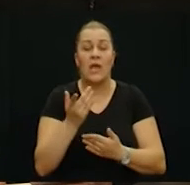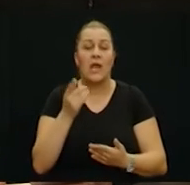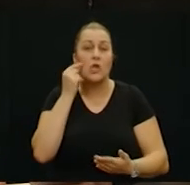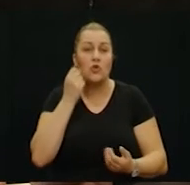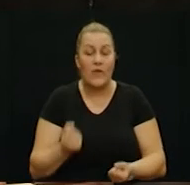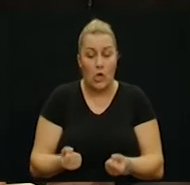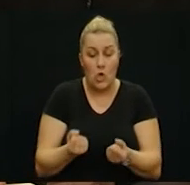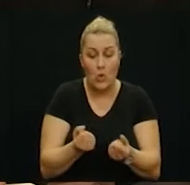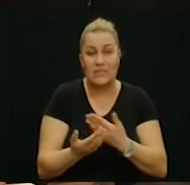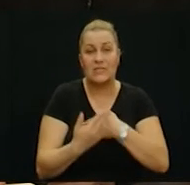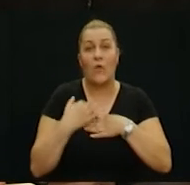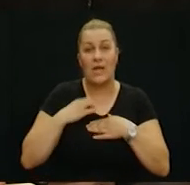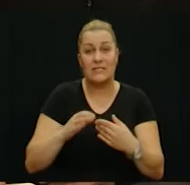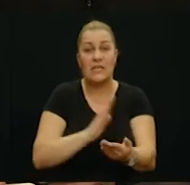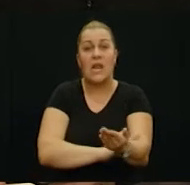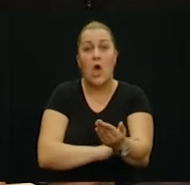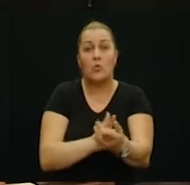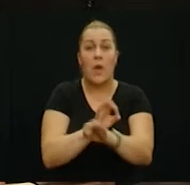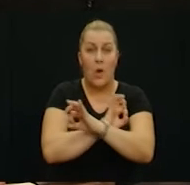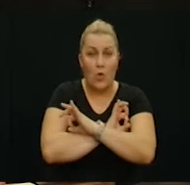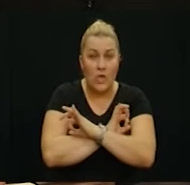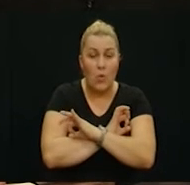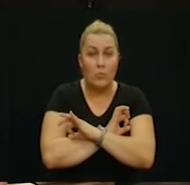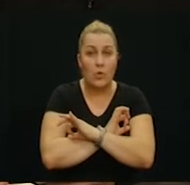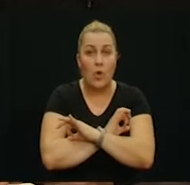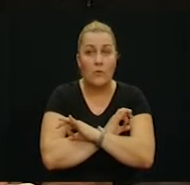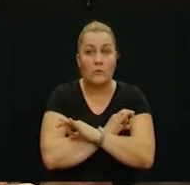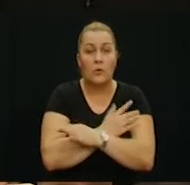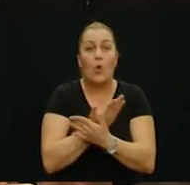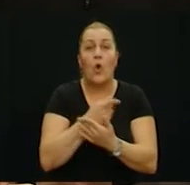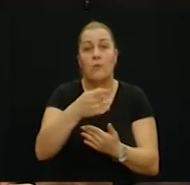nosi sina on je preminuo svojim rukama. Dokledim tu te granice.